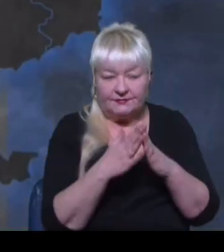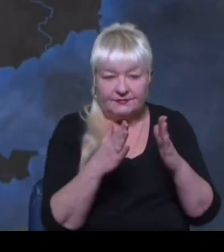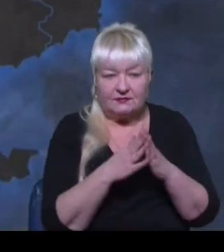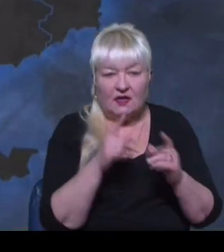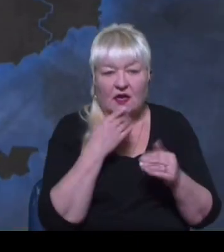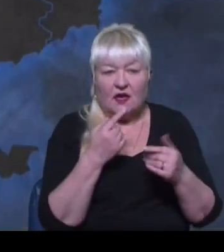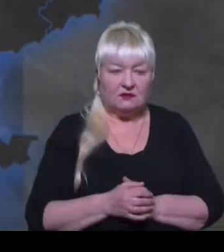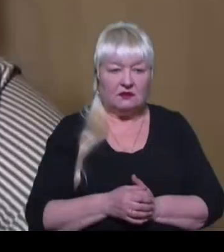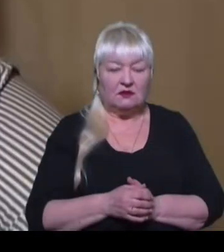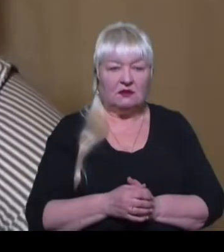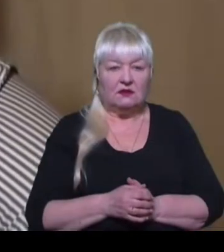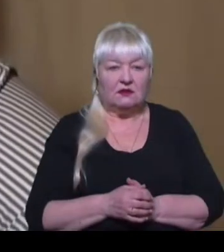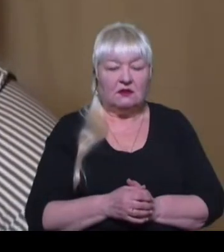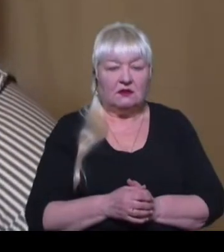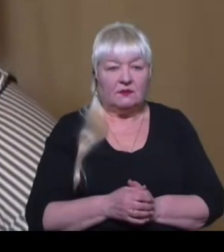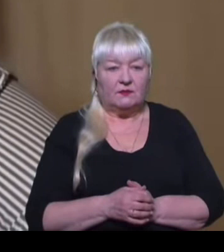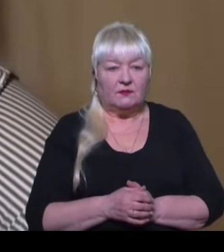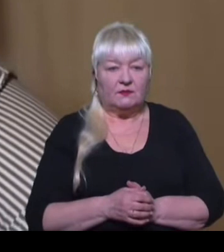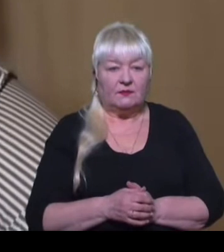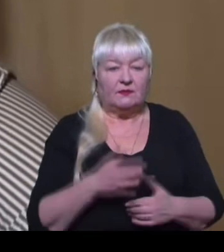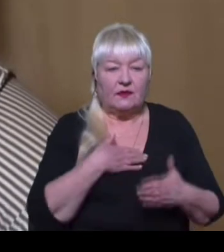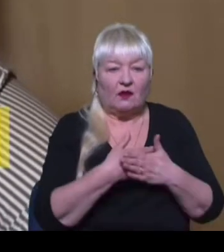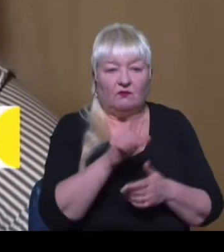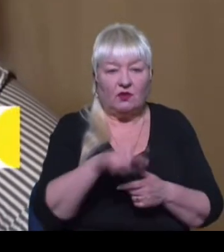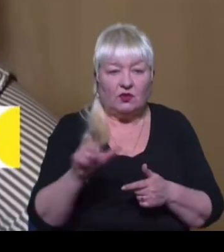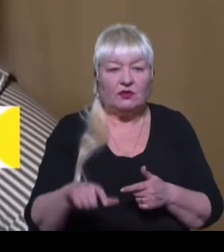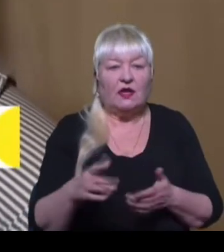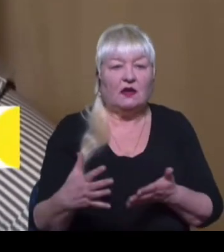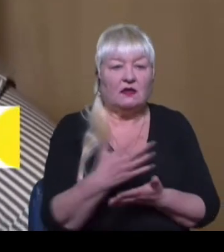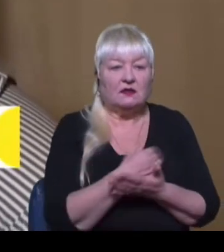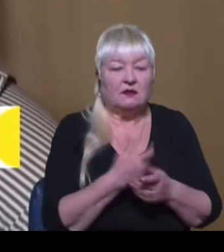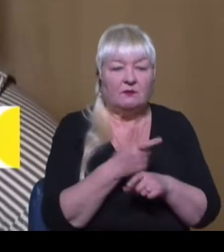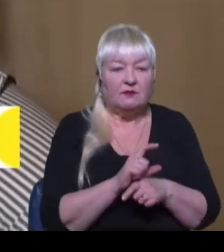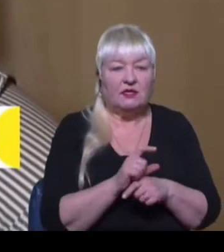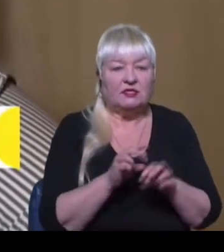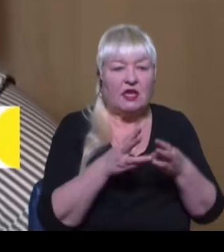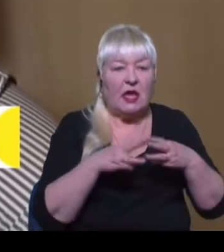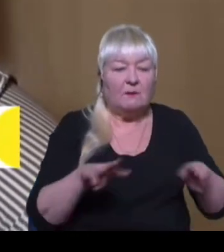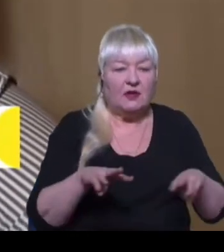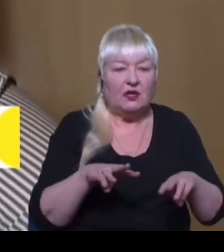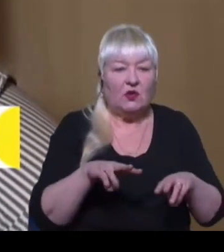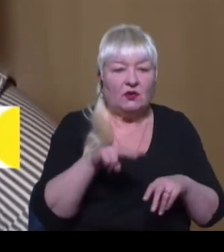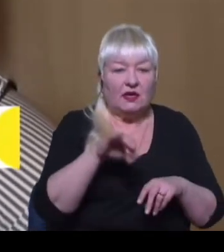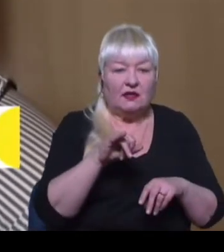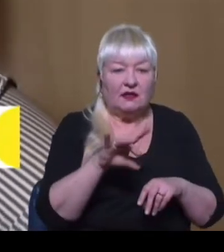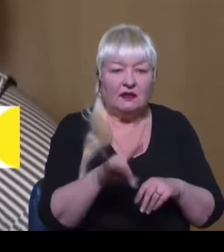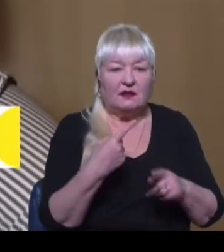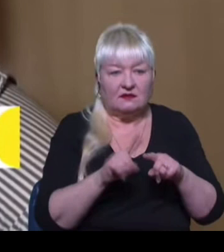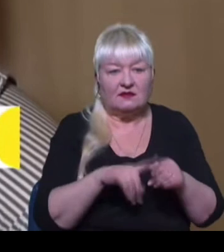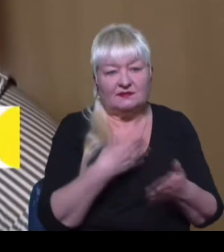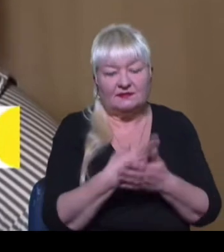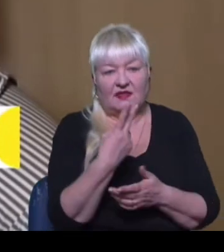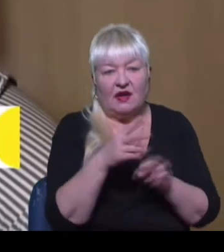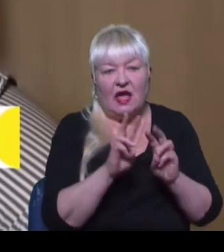останні два тижні. Кримсько-литарські волонтери зібрали більше мільйона лір або приблизно 2 мільйони гривень для